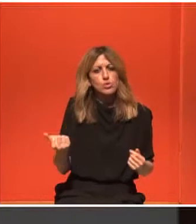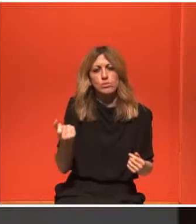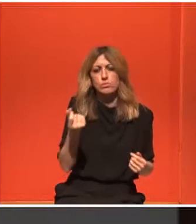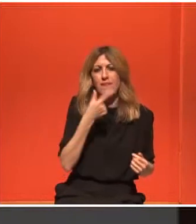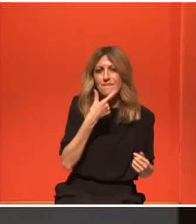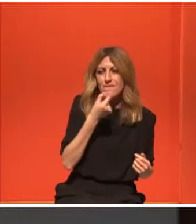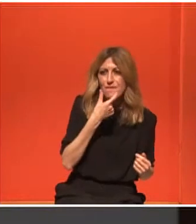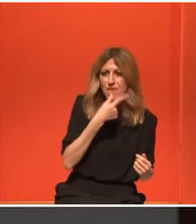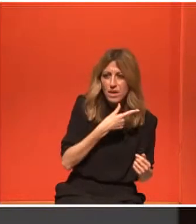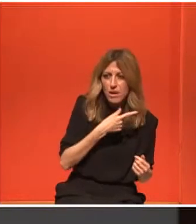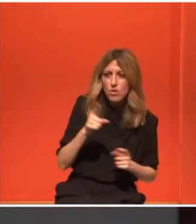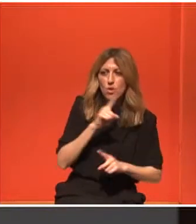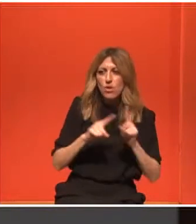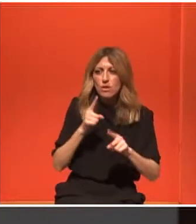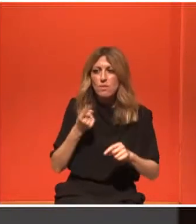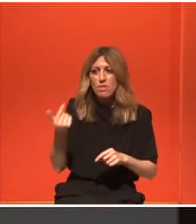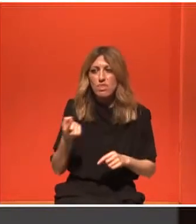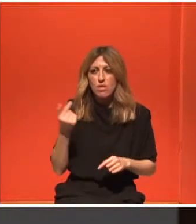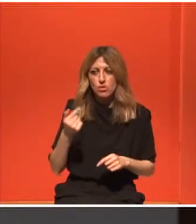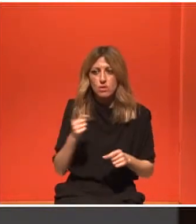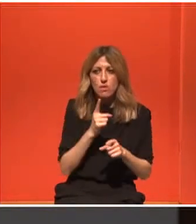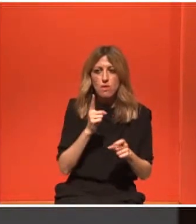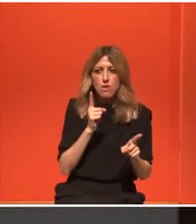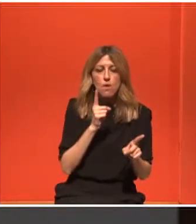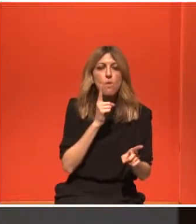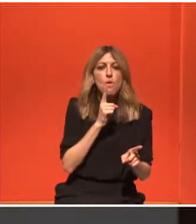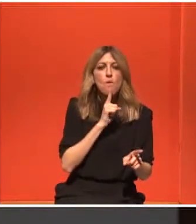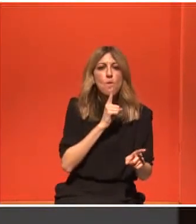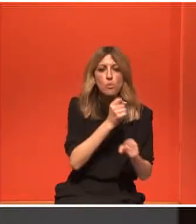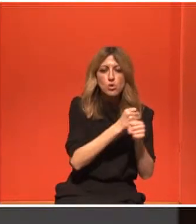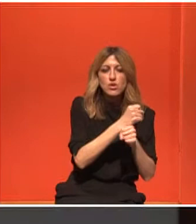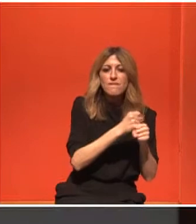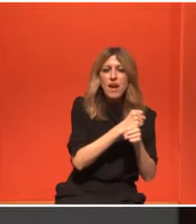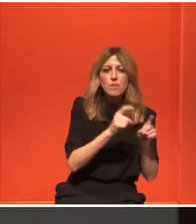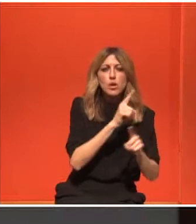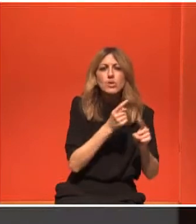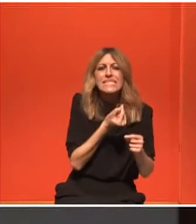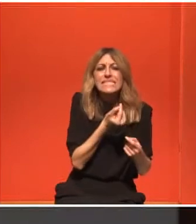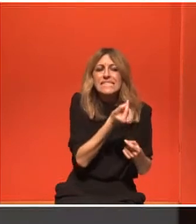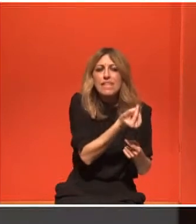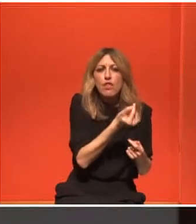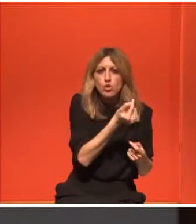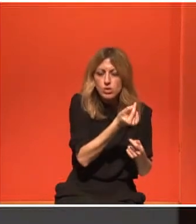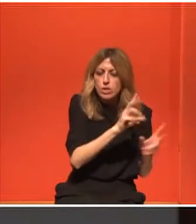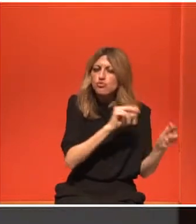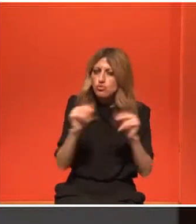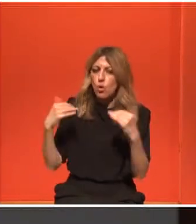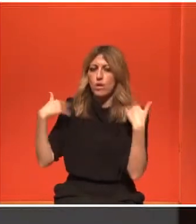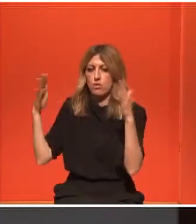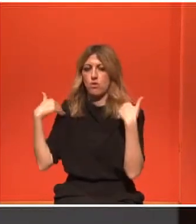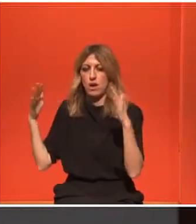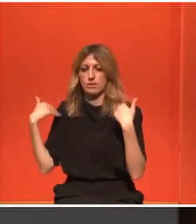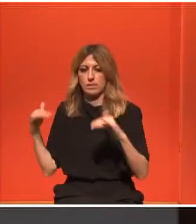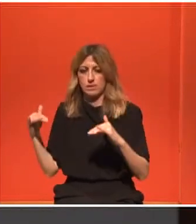Άρα, είναι αρκετά πράγματα που πρέπει να λάβουμε υπόψη μας. Και κάτι άλλο, η καρδιακή συχνότητα που συνήθως προτείνεται είναι μια δύσκολα